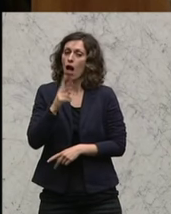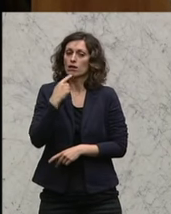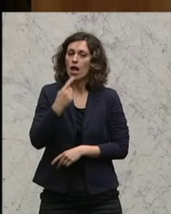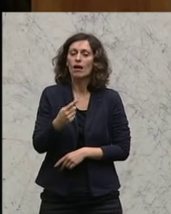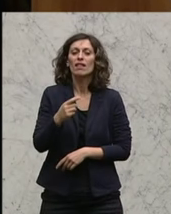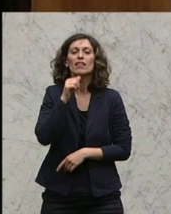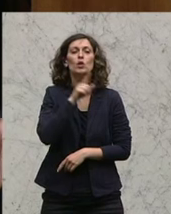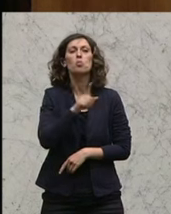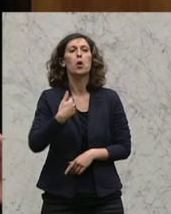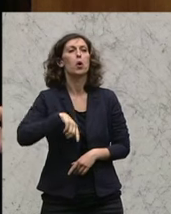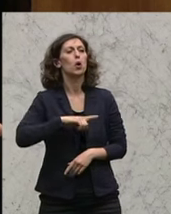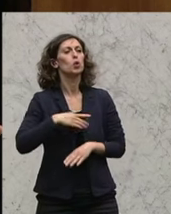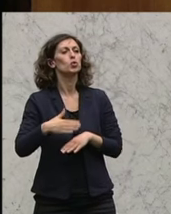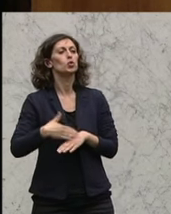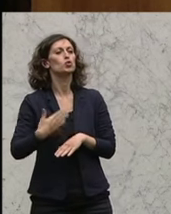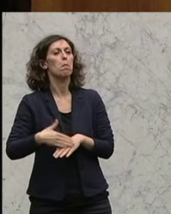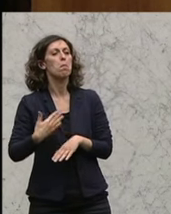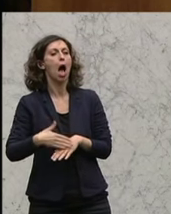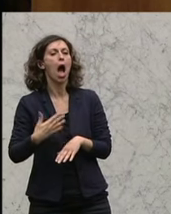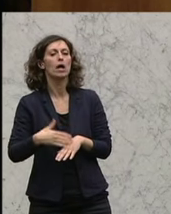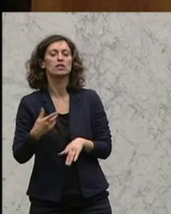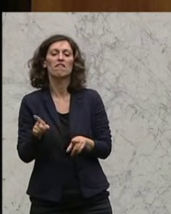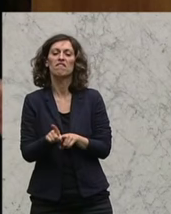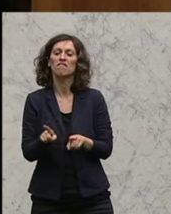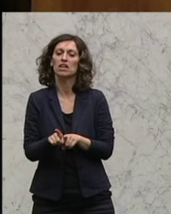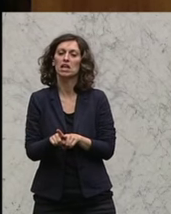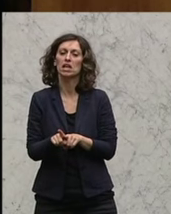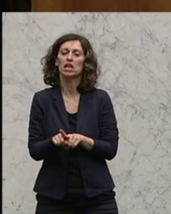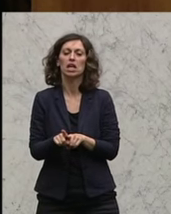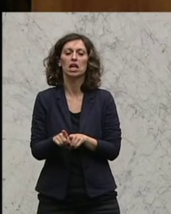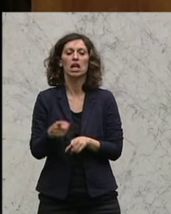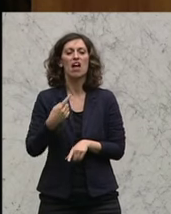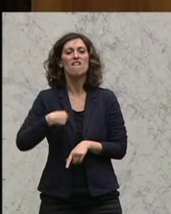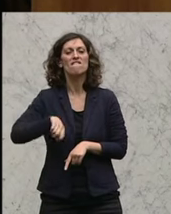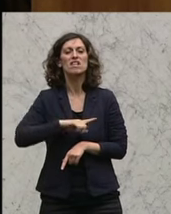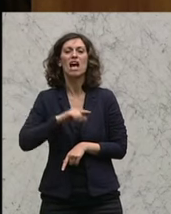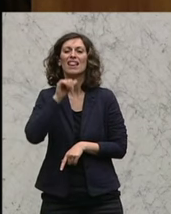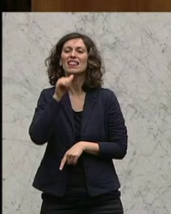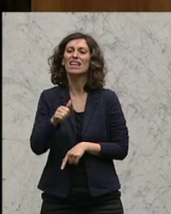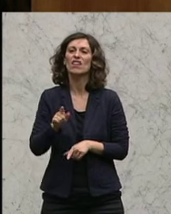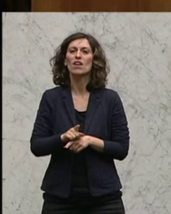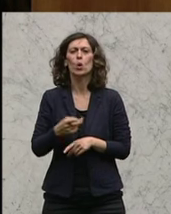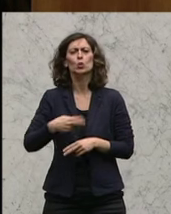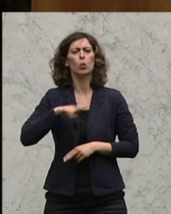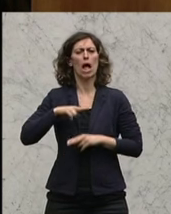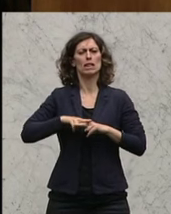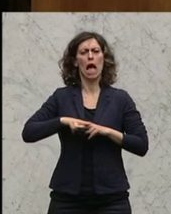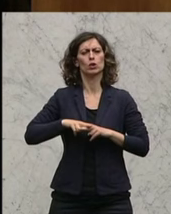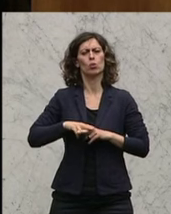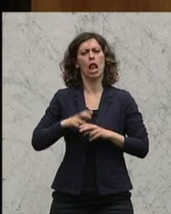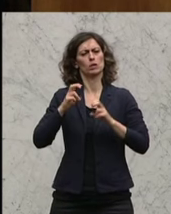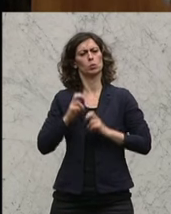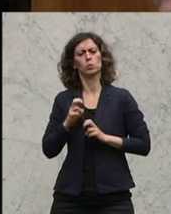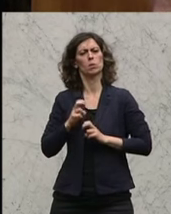Tollerei, weil man vielleicht in einen nicht adäquaten Nationalismus zurückfällt, sondern es ist deshalb